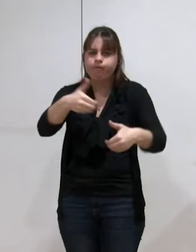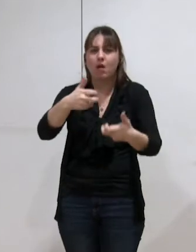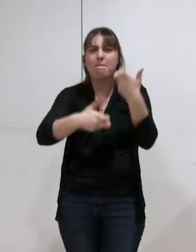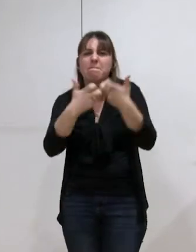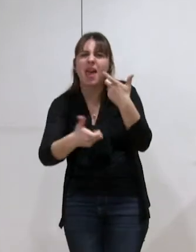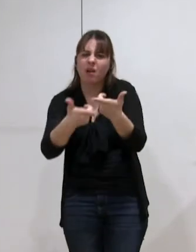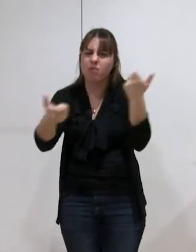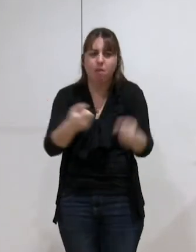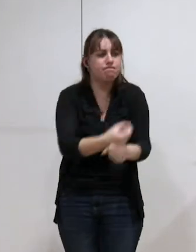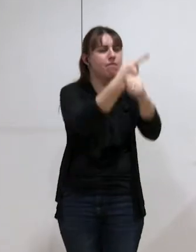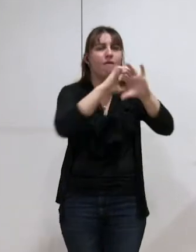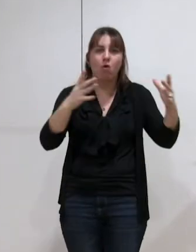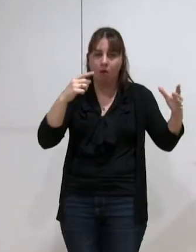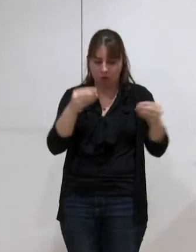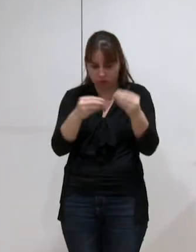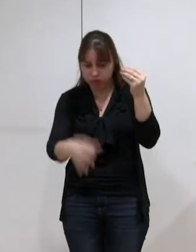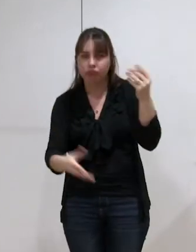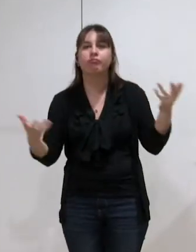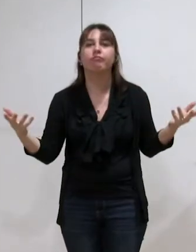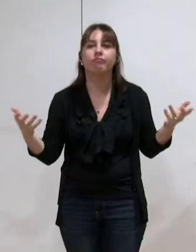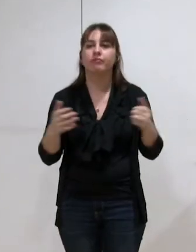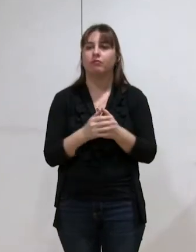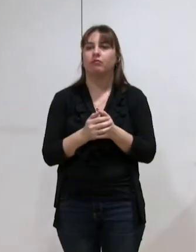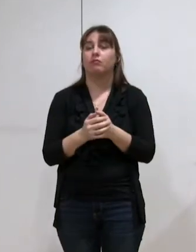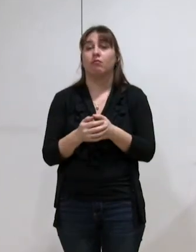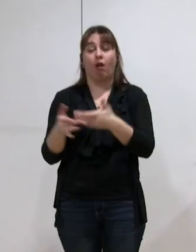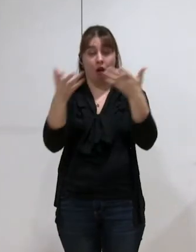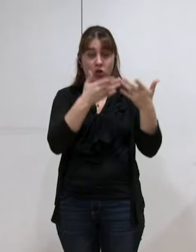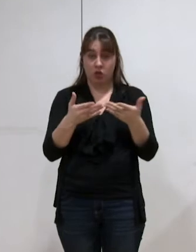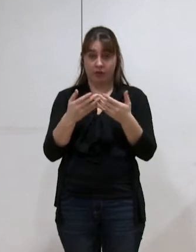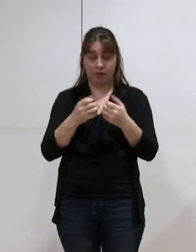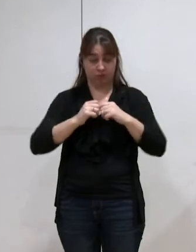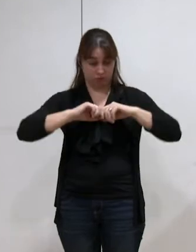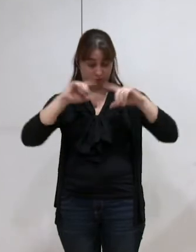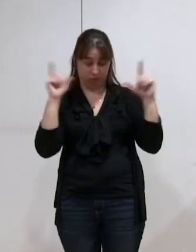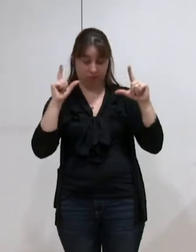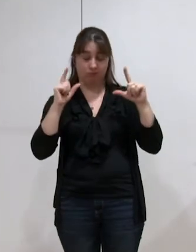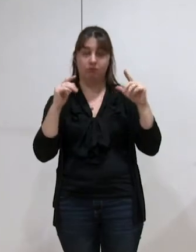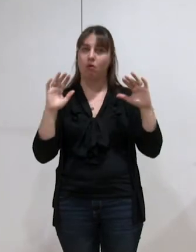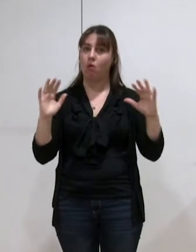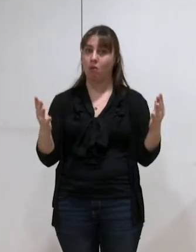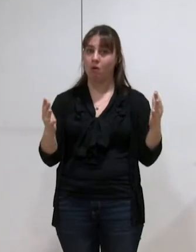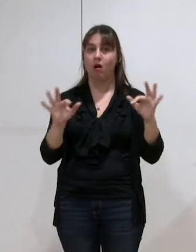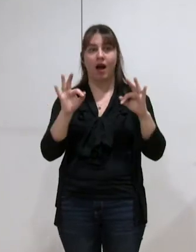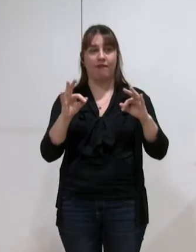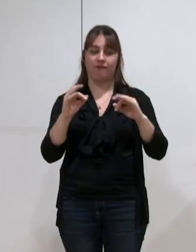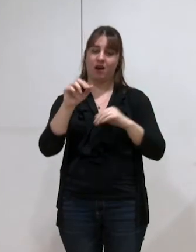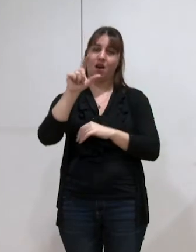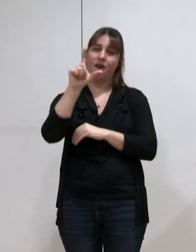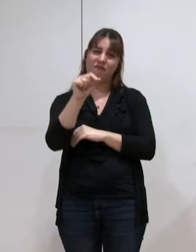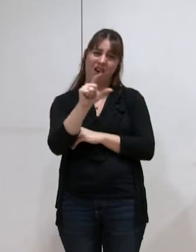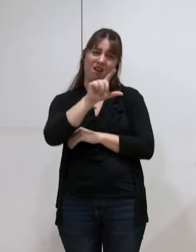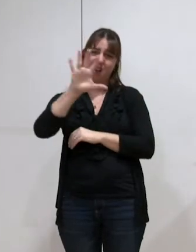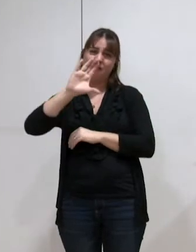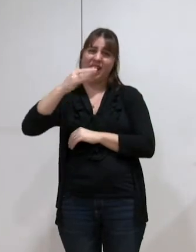la trappe. Alors, avec ces chiffres pour le moins surprenants, on arrive à la chose extraordinaire suivante, que pour décaisser sur 20 à